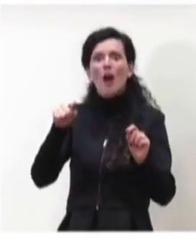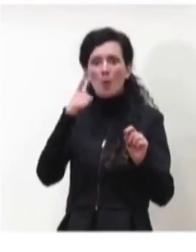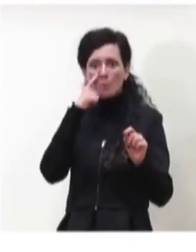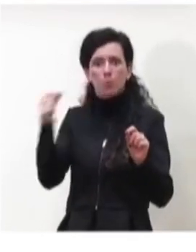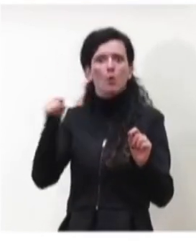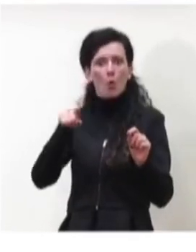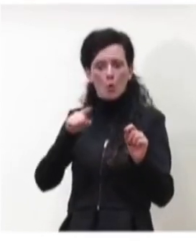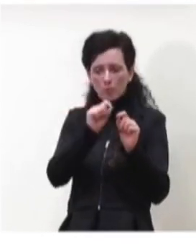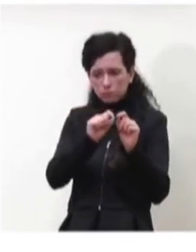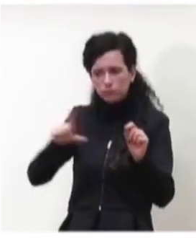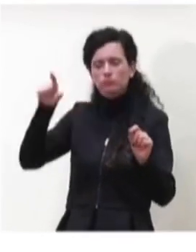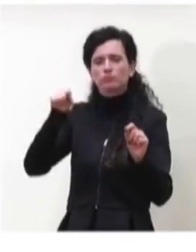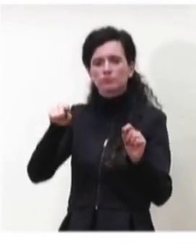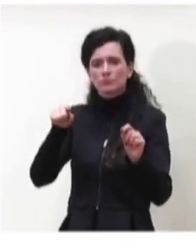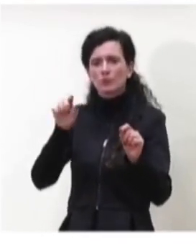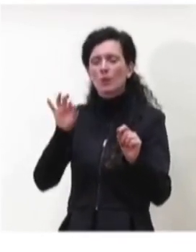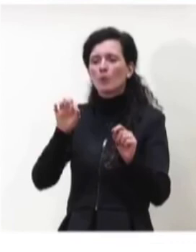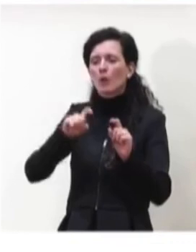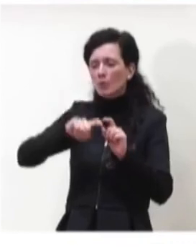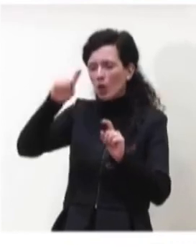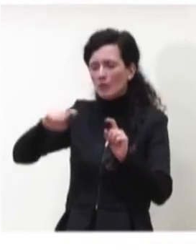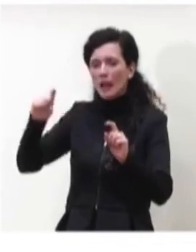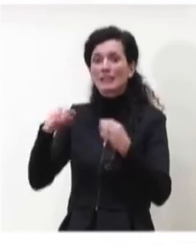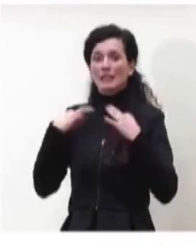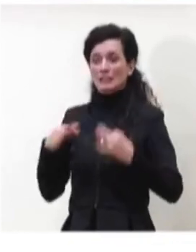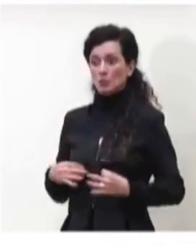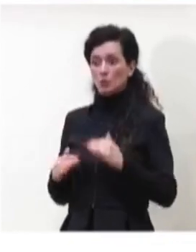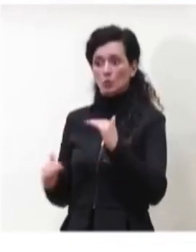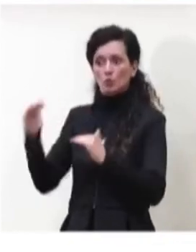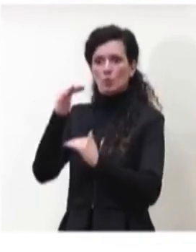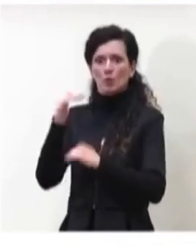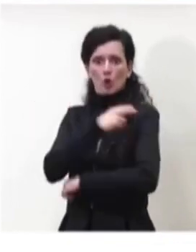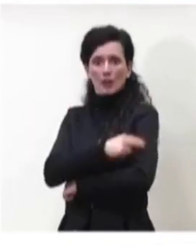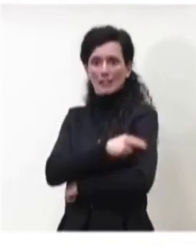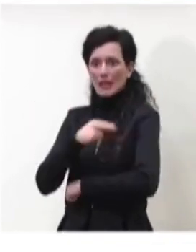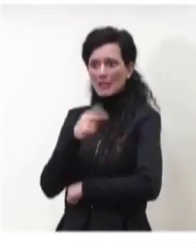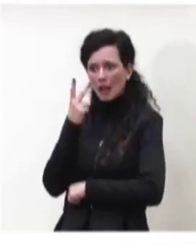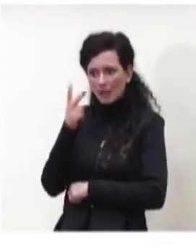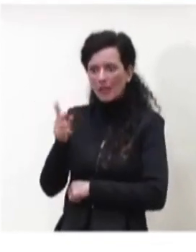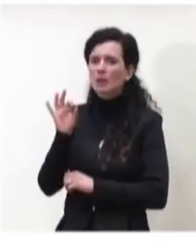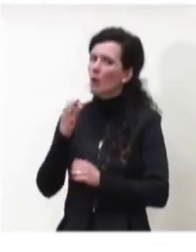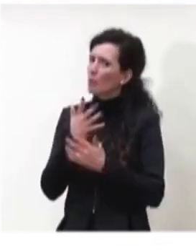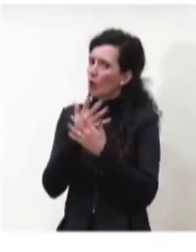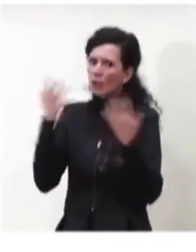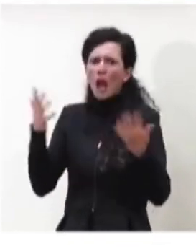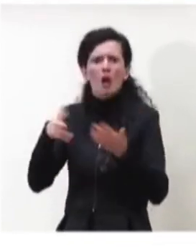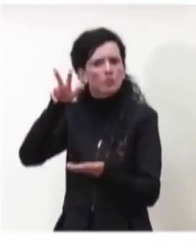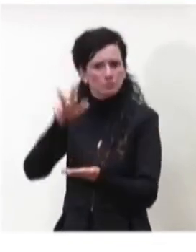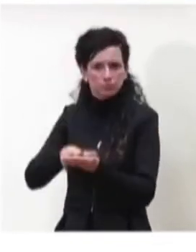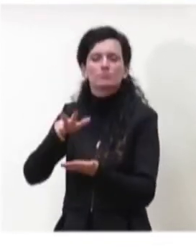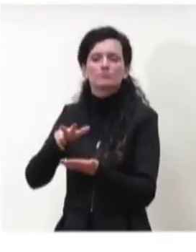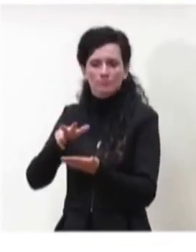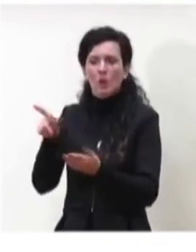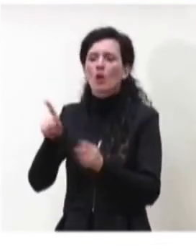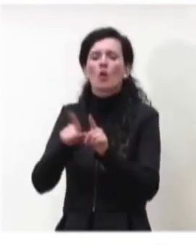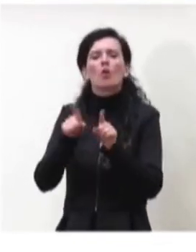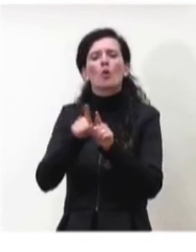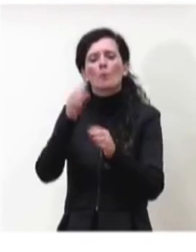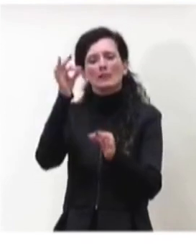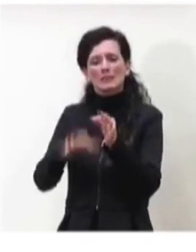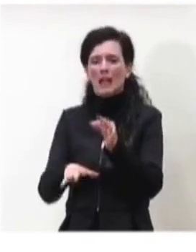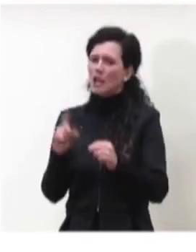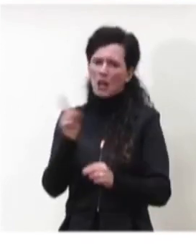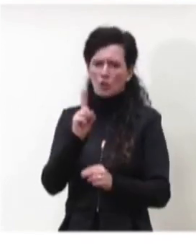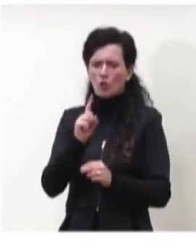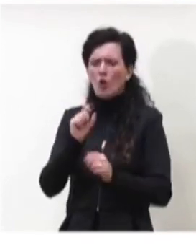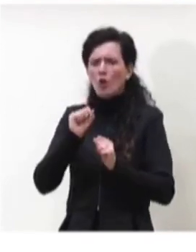flusso dell'Istituto Superiore di Sanità che è più consolidato perché non è istantaneo ma avviene qualche giorno dopo con